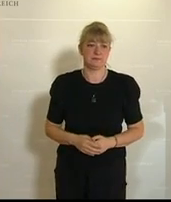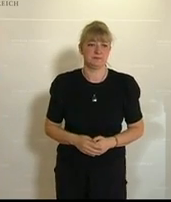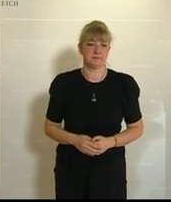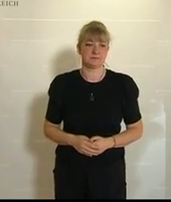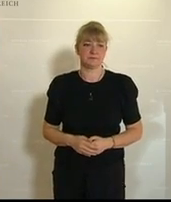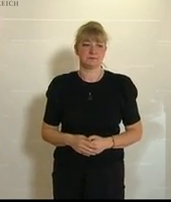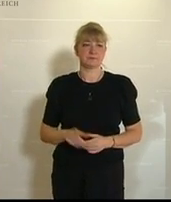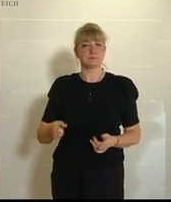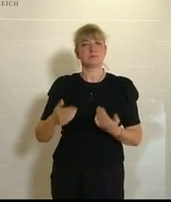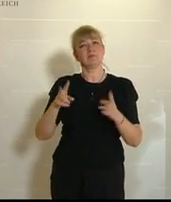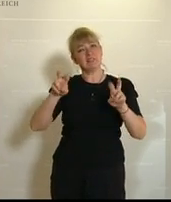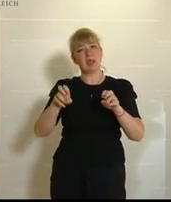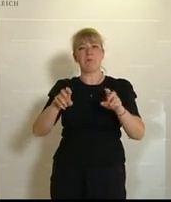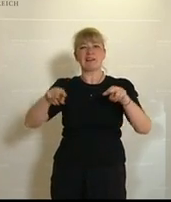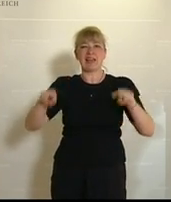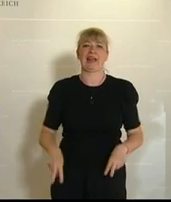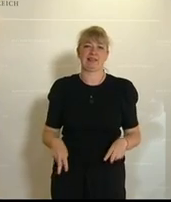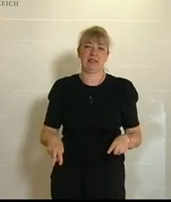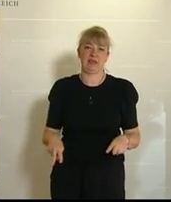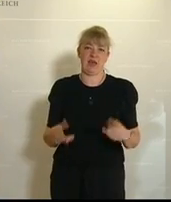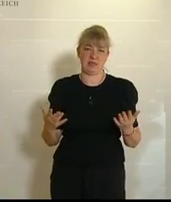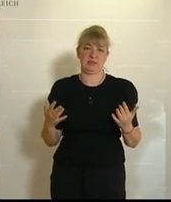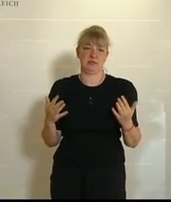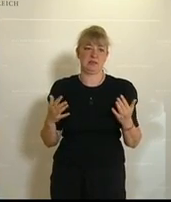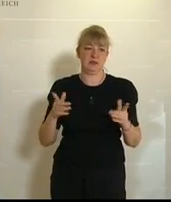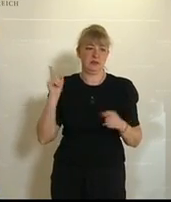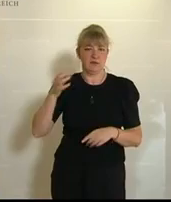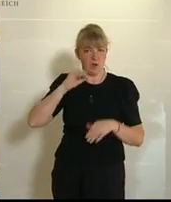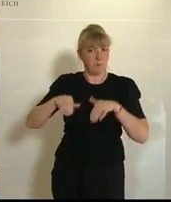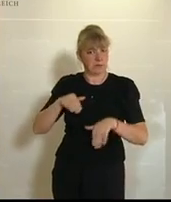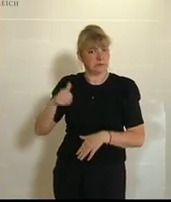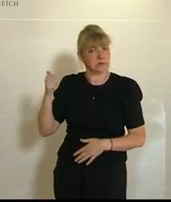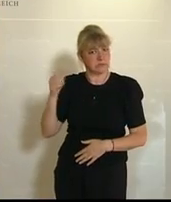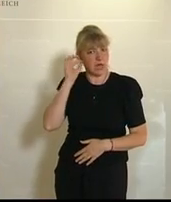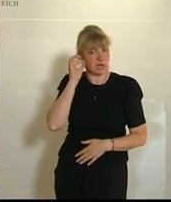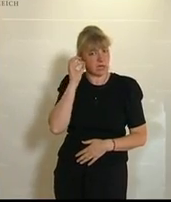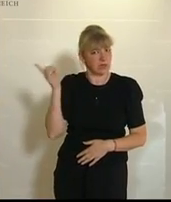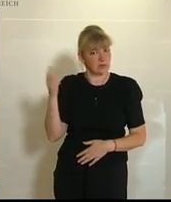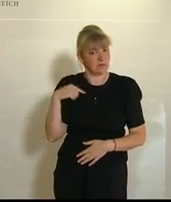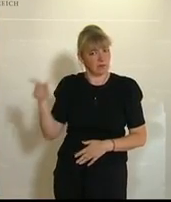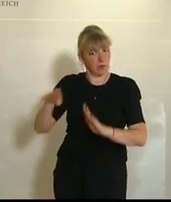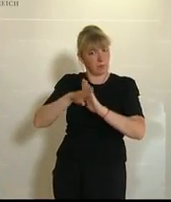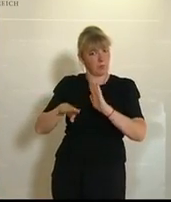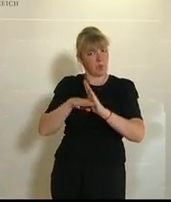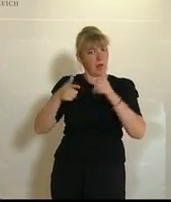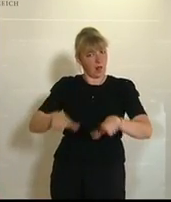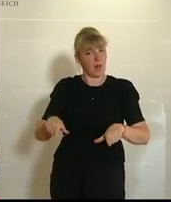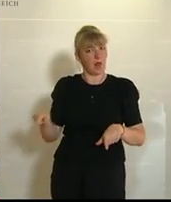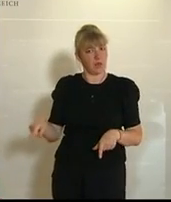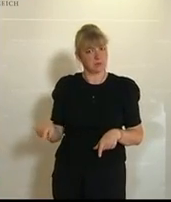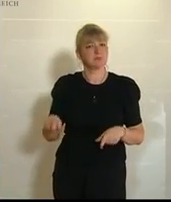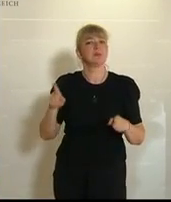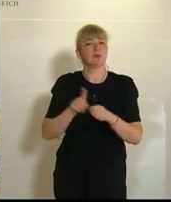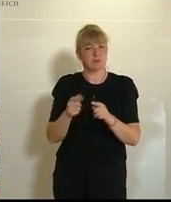wo es auch um Gerechtigkeit geht. Es wurde, geschätzte Frau Minister, Sie haben ein Programm erlassen, Compaq